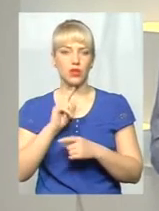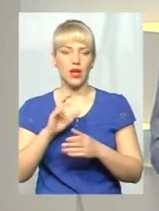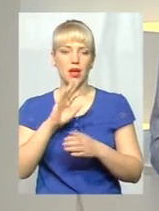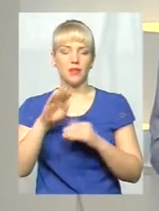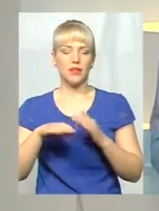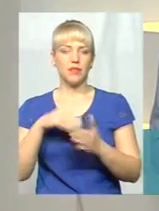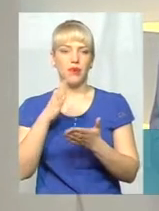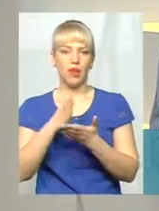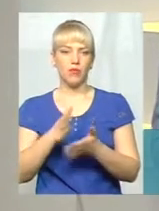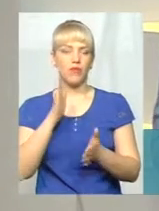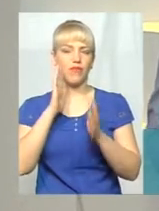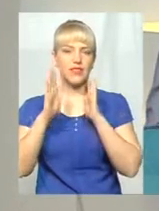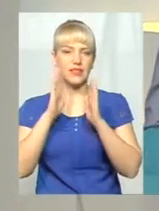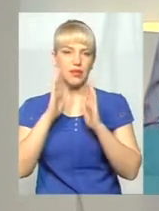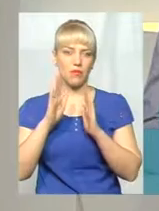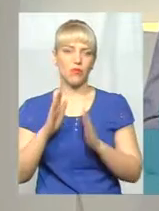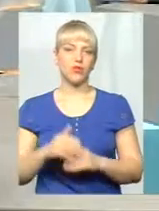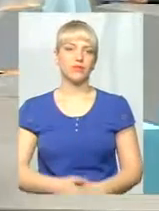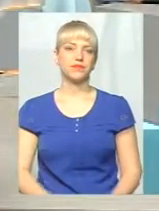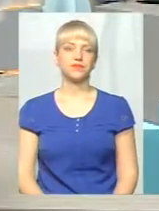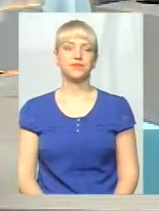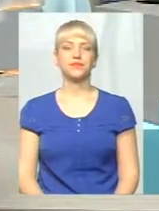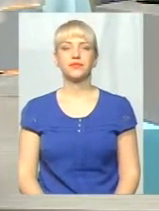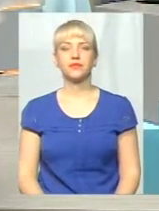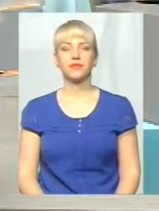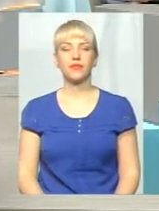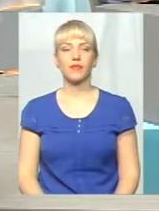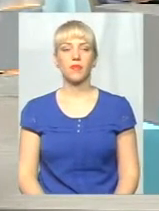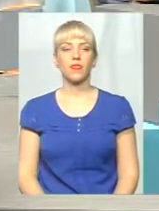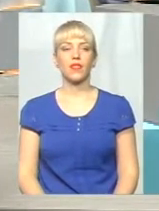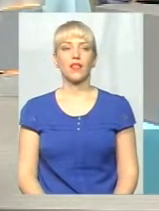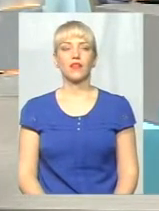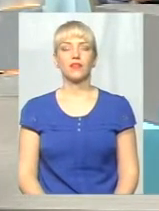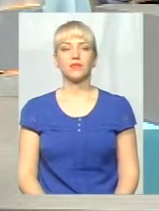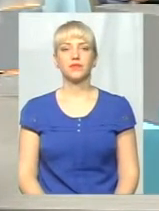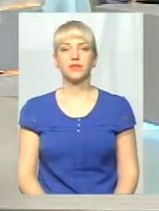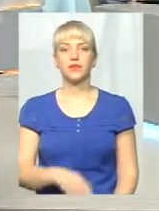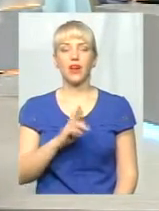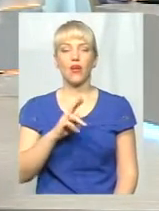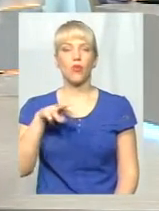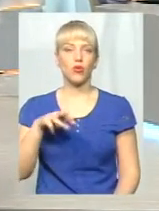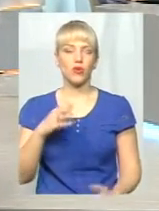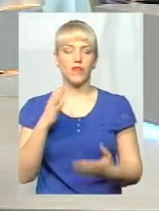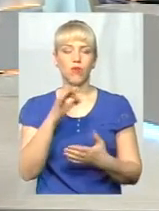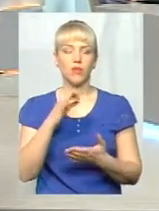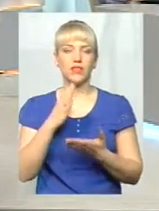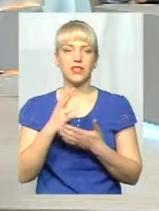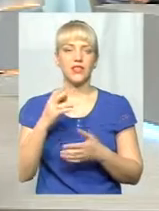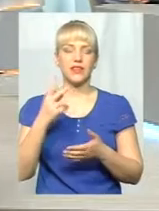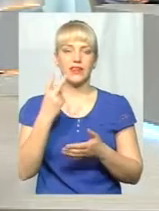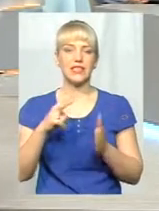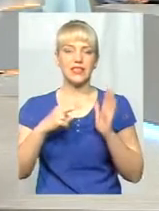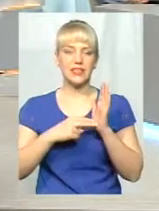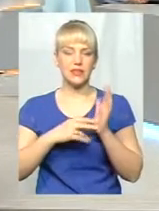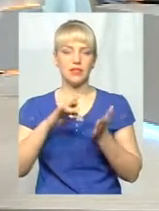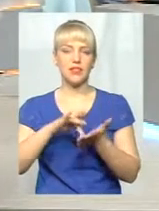Фейсбук, залишайте свої коментарі, а ми починаємо. Дякова Миколаєвичу. В області є 27 центрів первинної медико